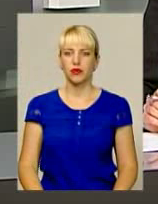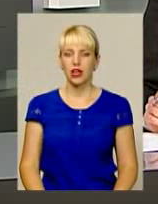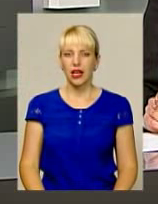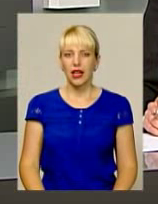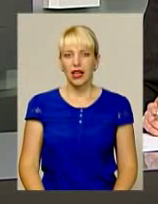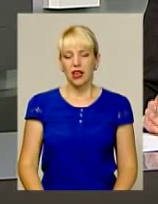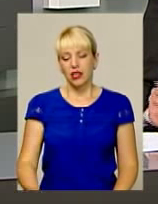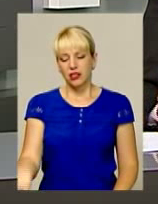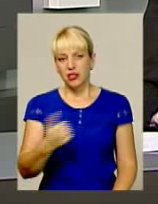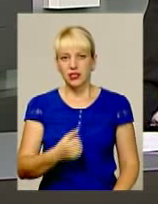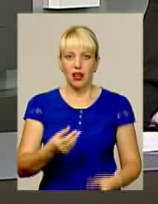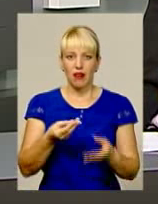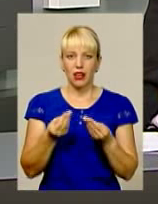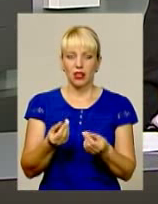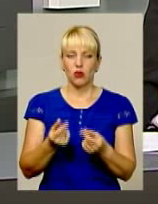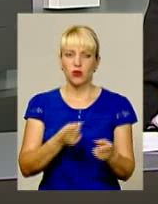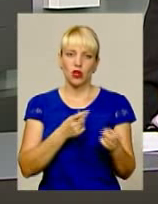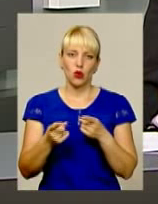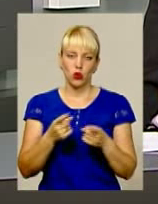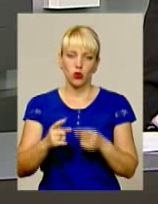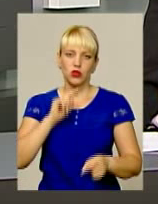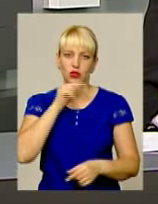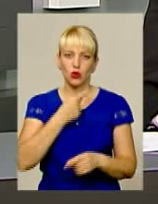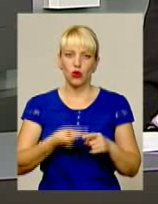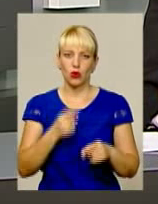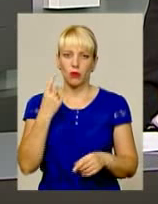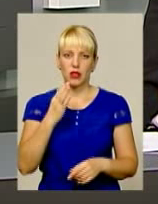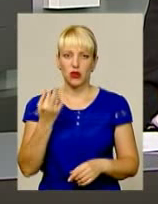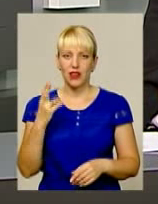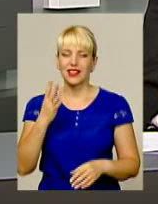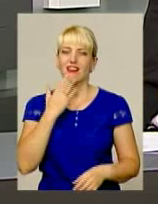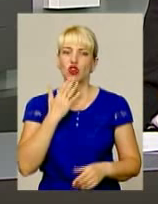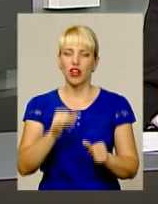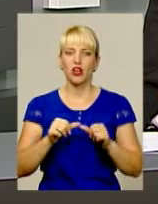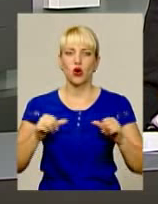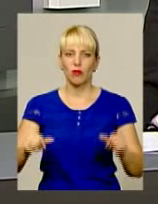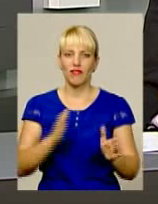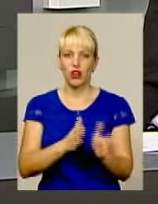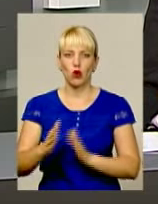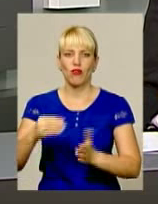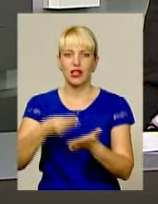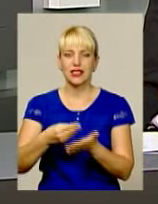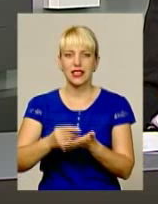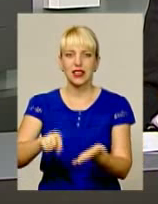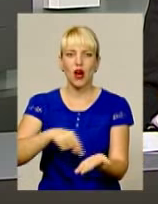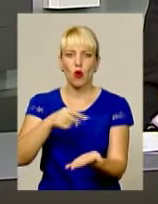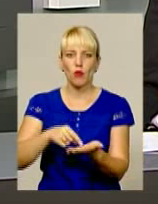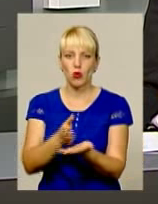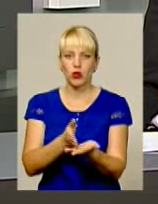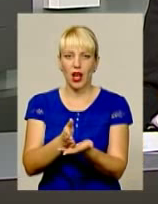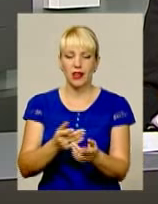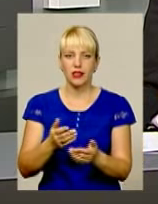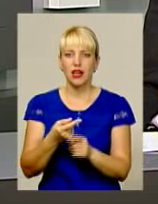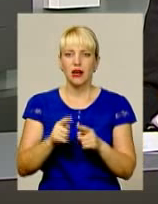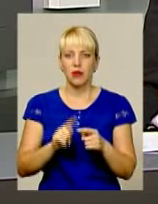Діставайте гаманці та готуйтесь економити. З 1 вересня Національна комісія з регулювання цін на комунальні послуги вчергове